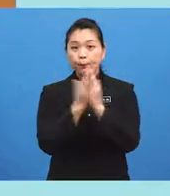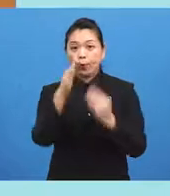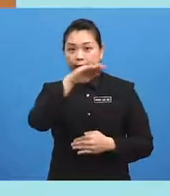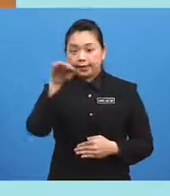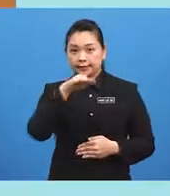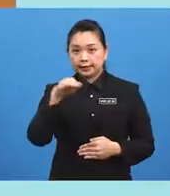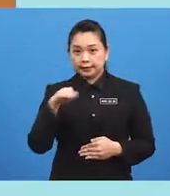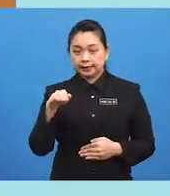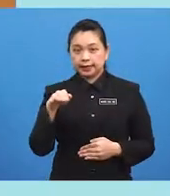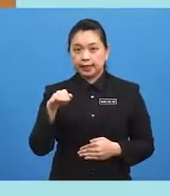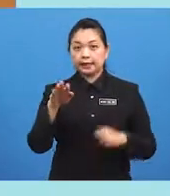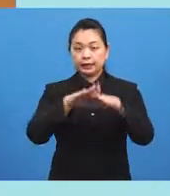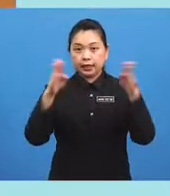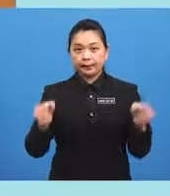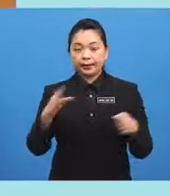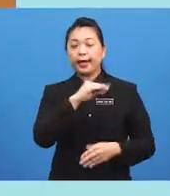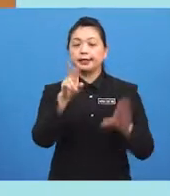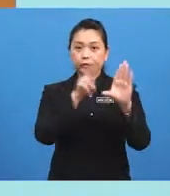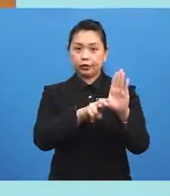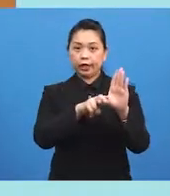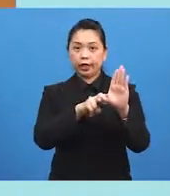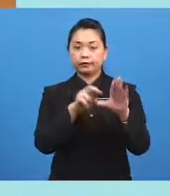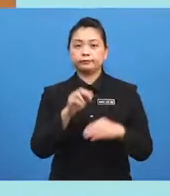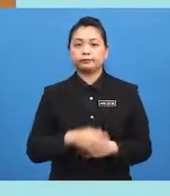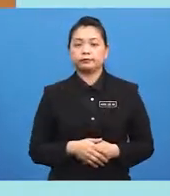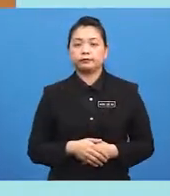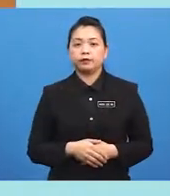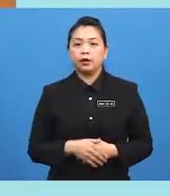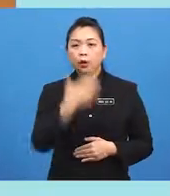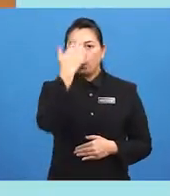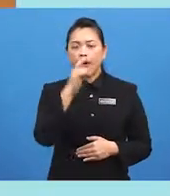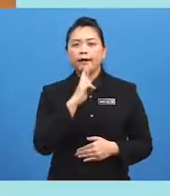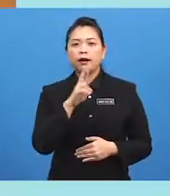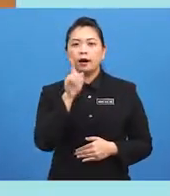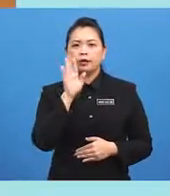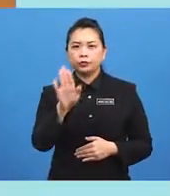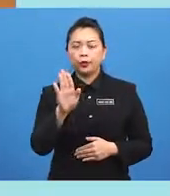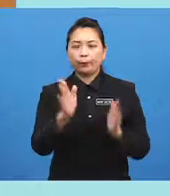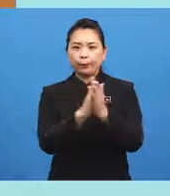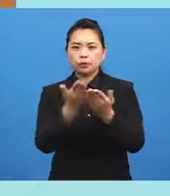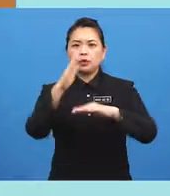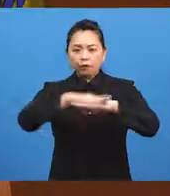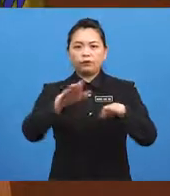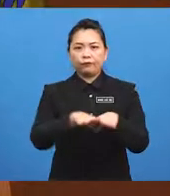table... ...and a chair. Why are your books... ...on the floor?